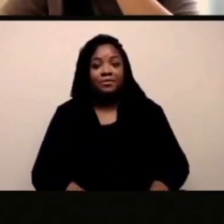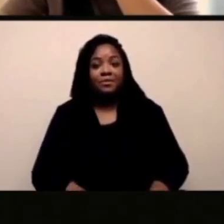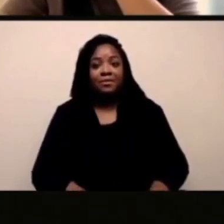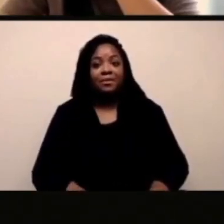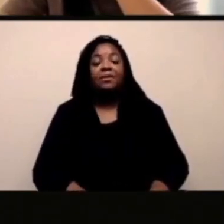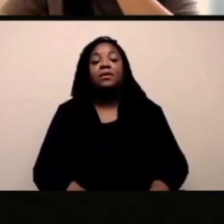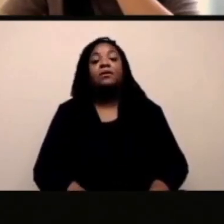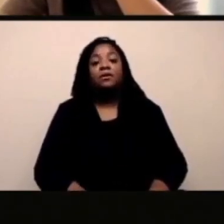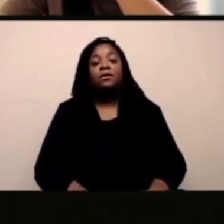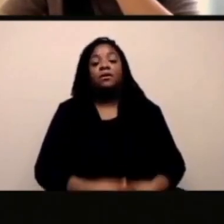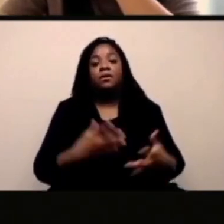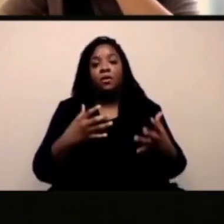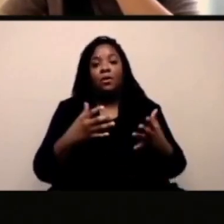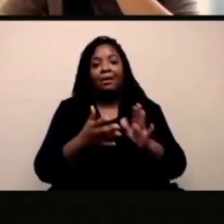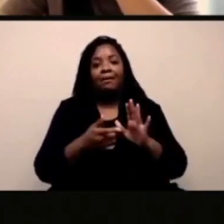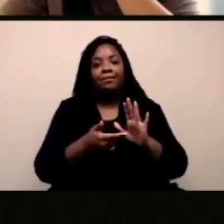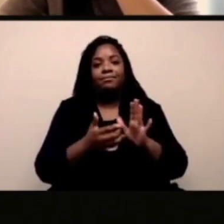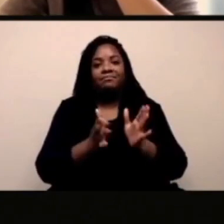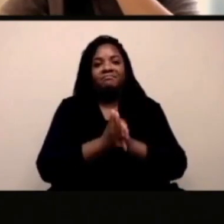allora